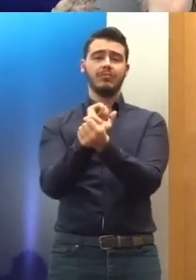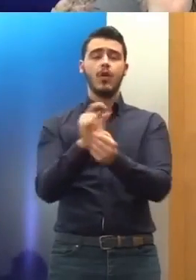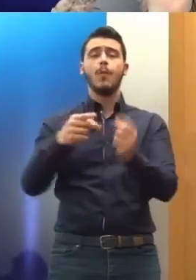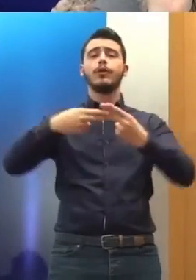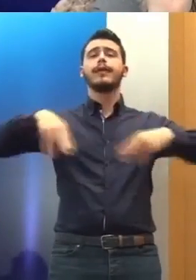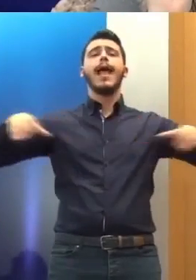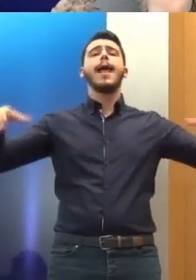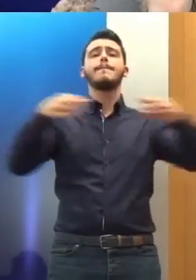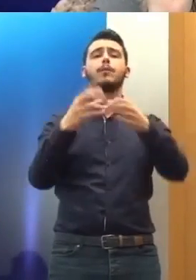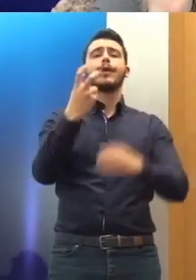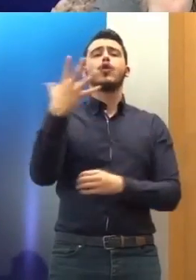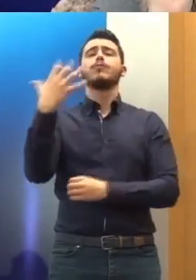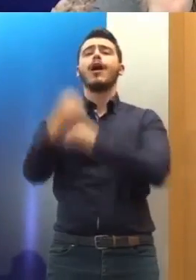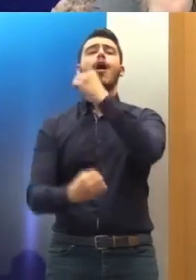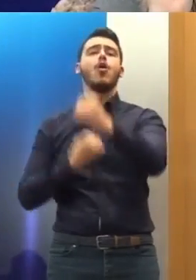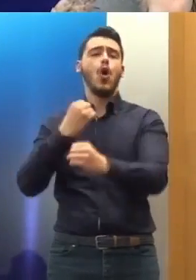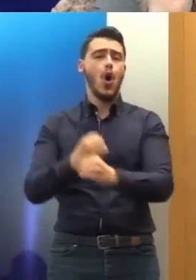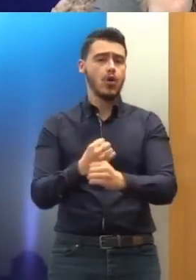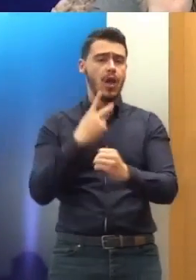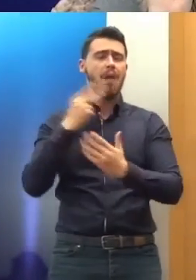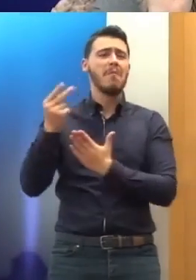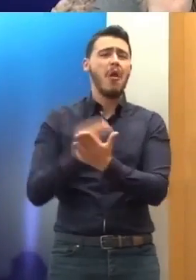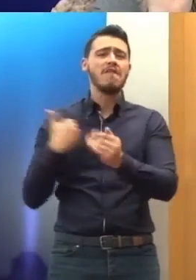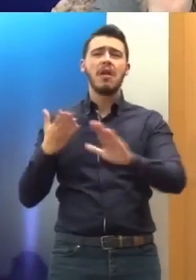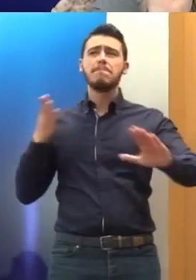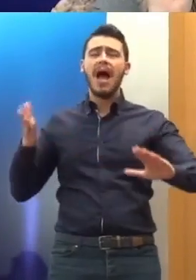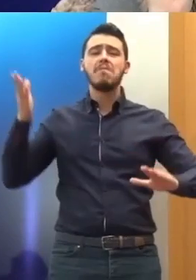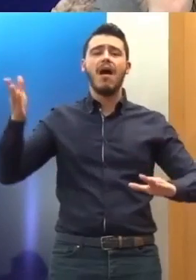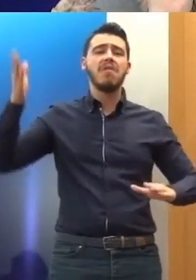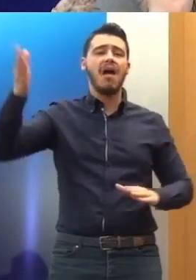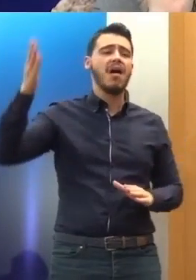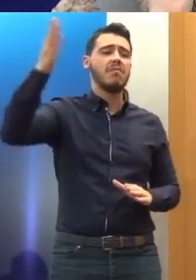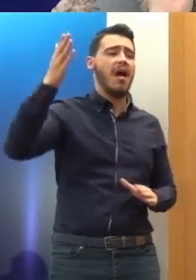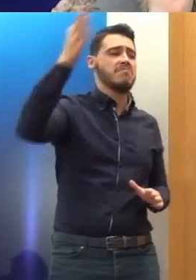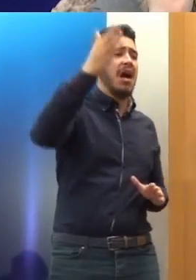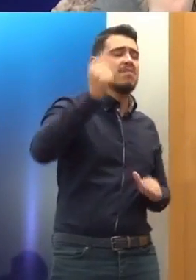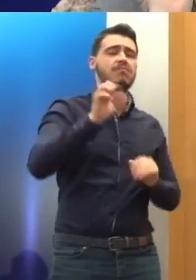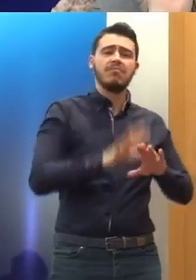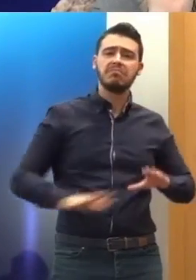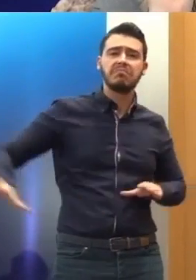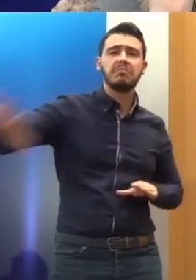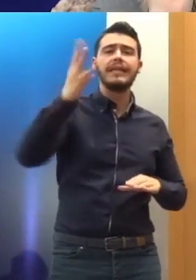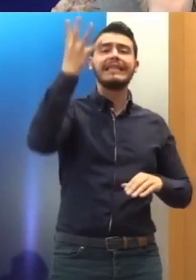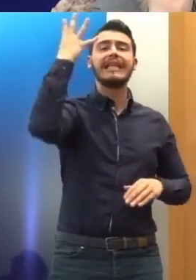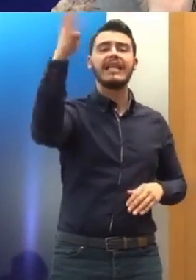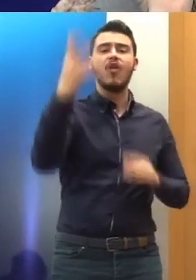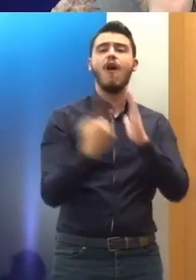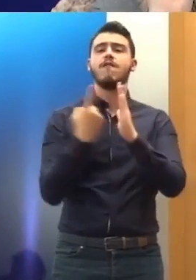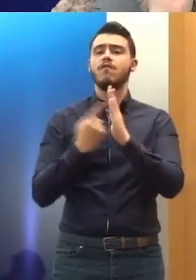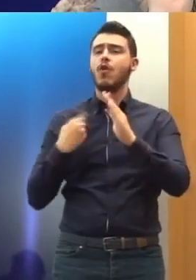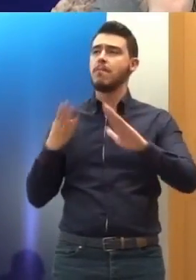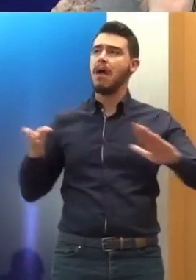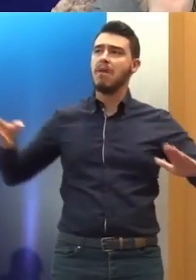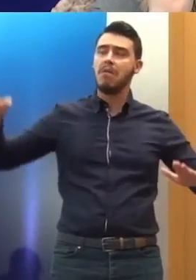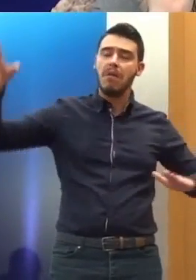επί 25 χρόνια έχει κάνει πάρα πολλές επισκέψεις, έχει κάνει πάνω από 400 επισκέψεις σε